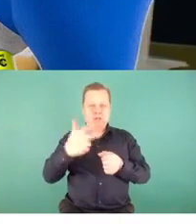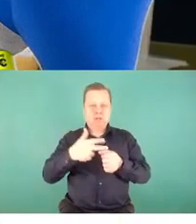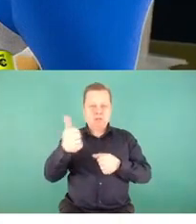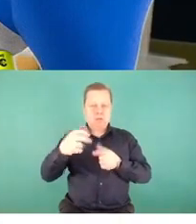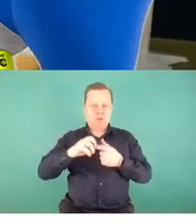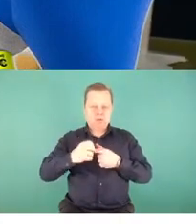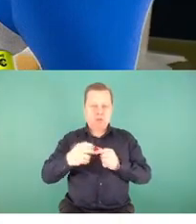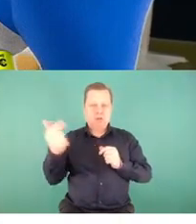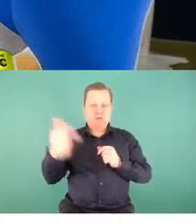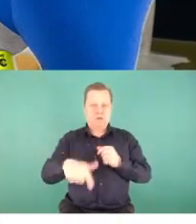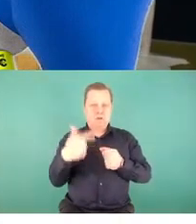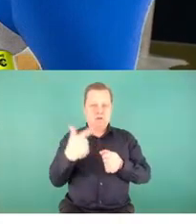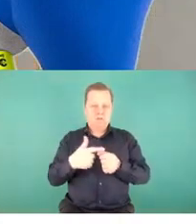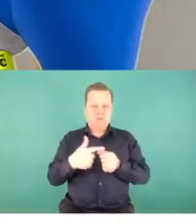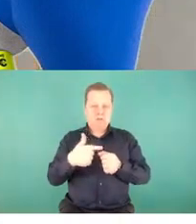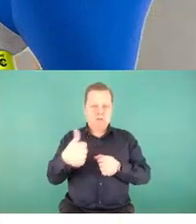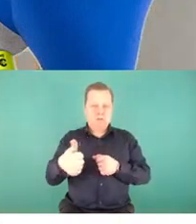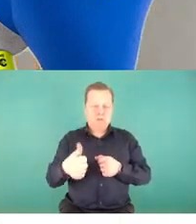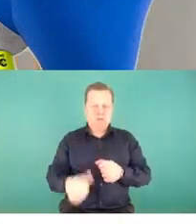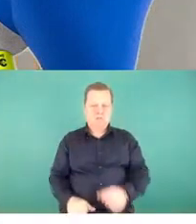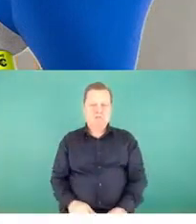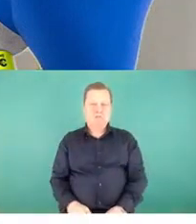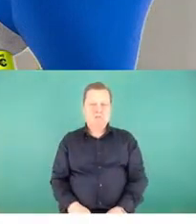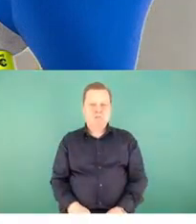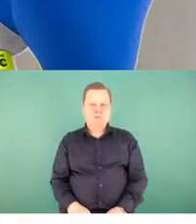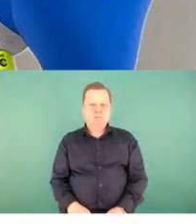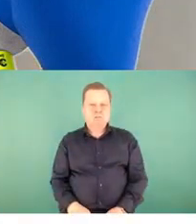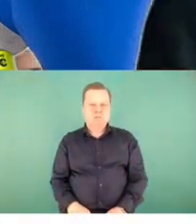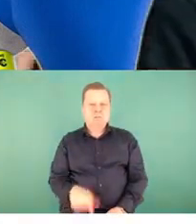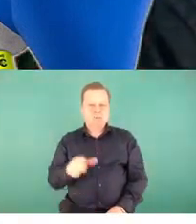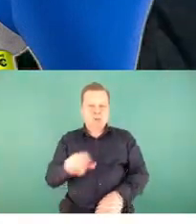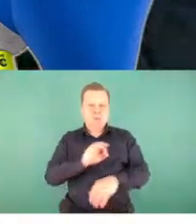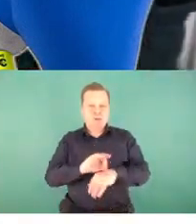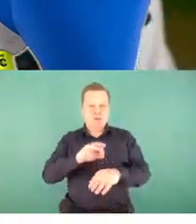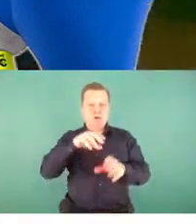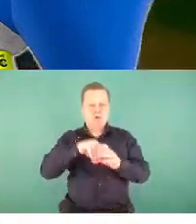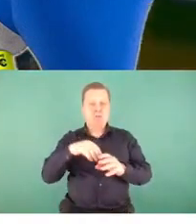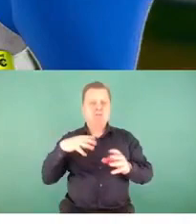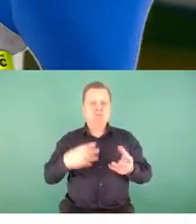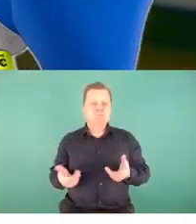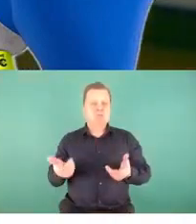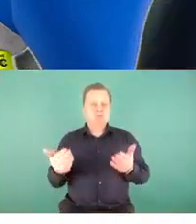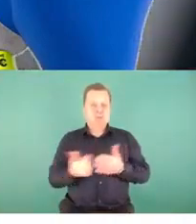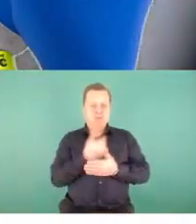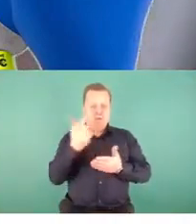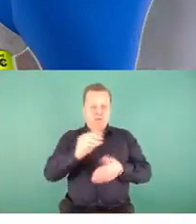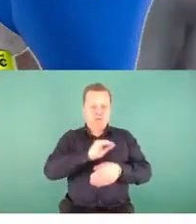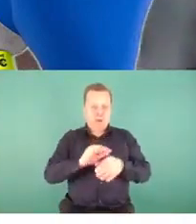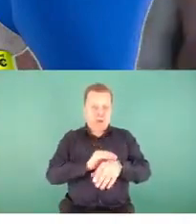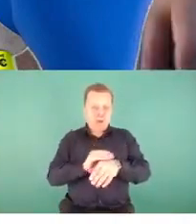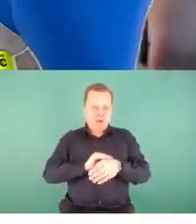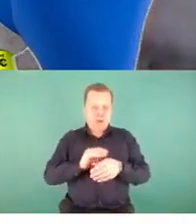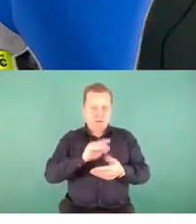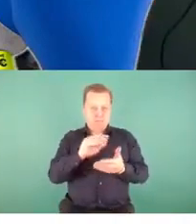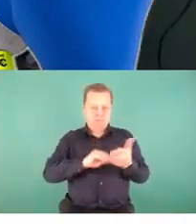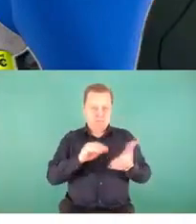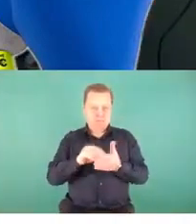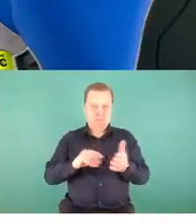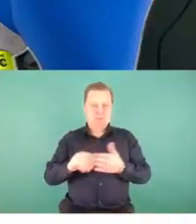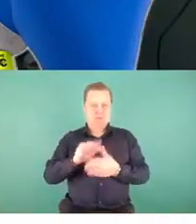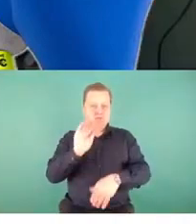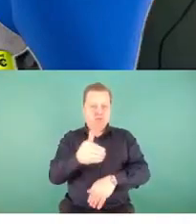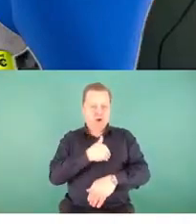2021 roku. W ramach projektu powstał nowoczesny pakiet dydaktyczny do prowadzenia zajęć w szkołach